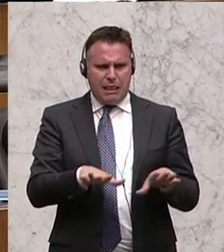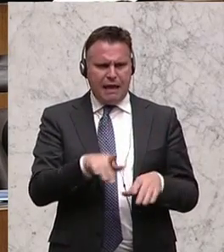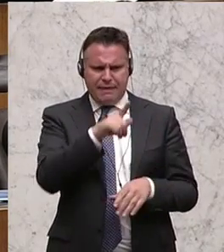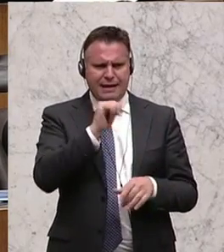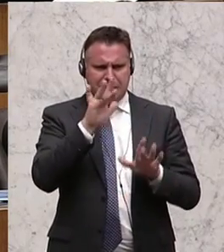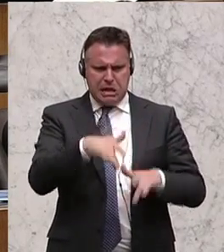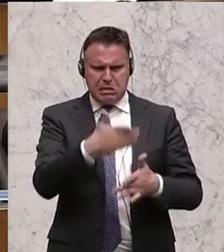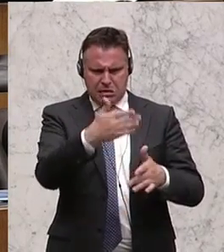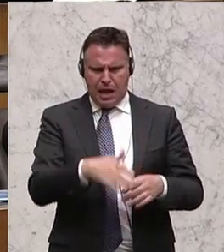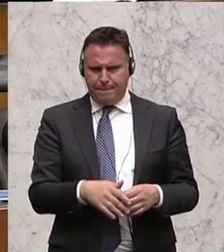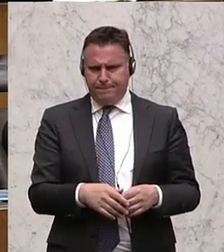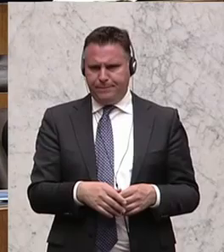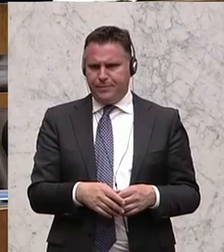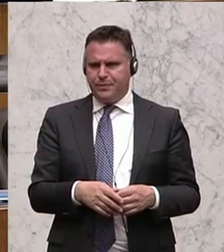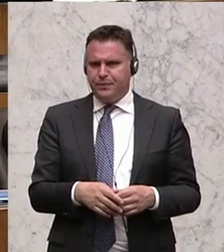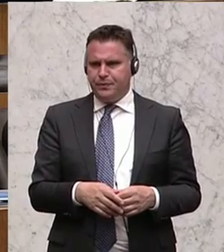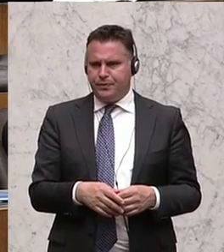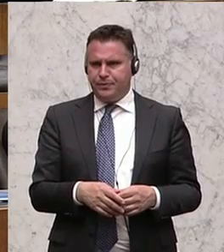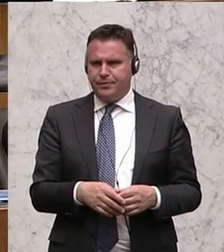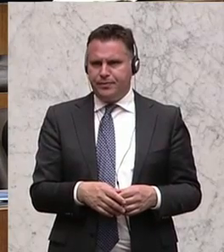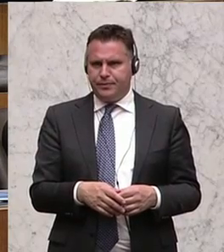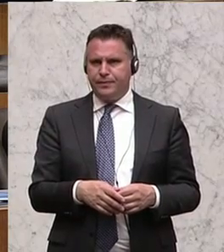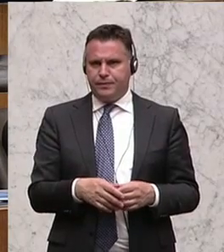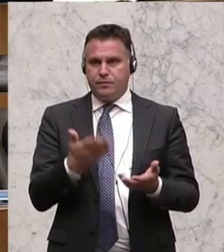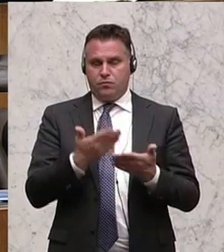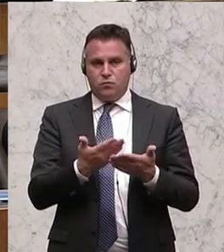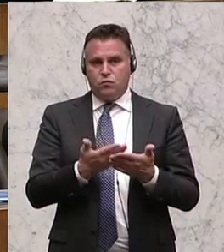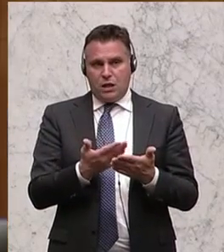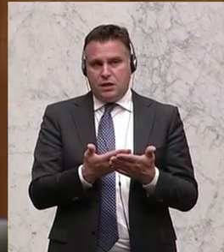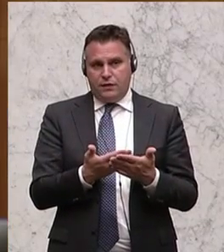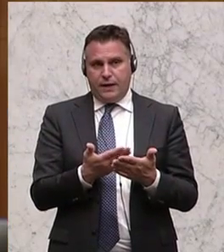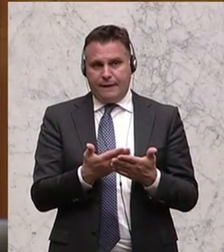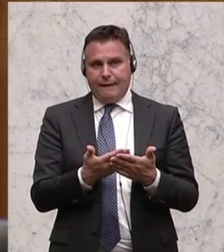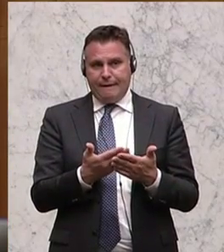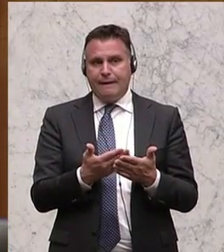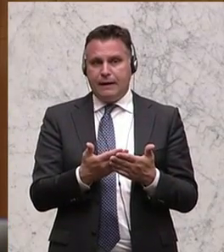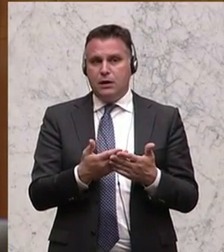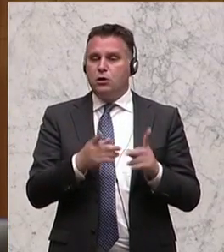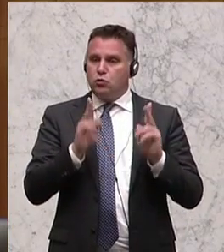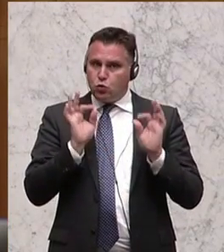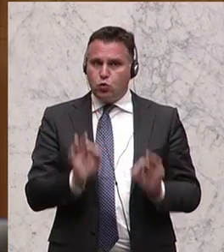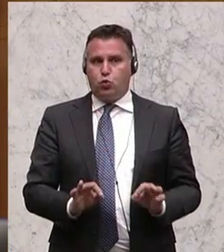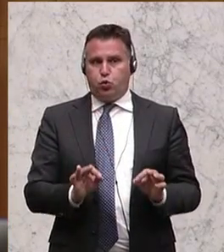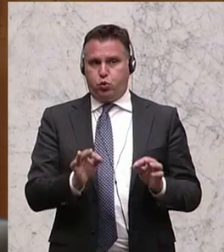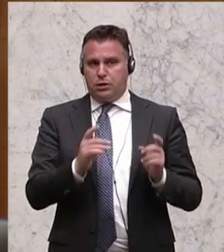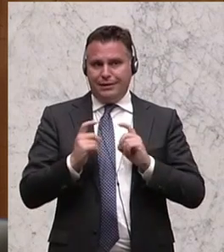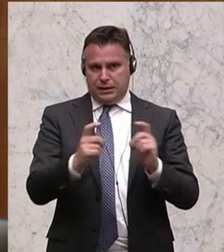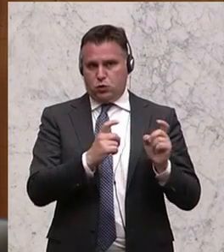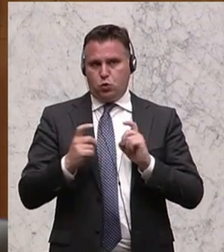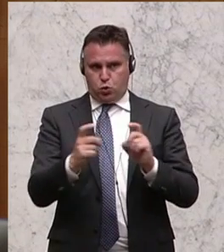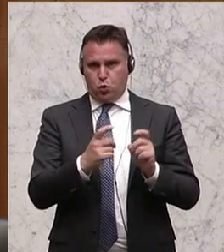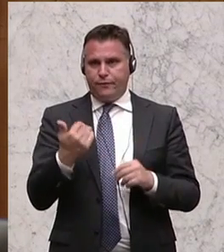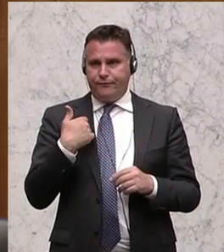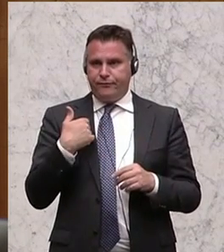festhalten, dass wir ja eine sehr einvernehmliche, gute Debatte hatten